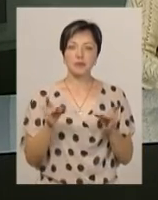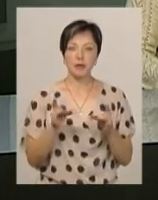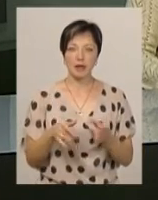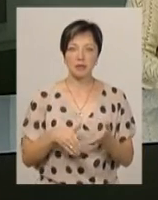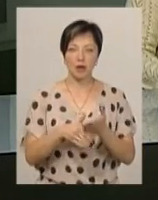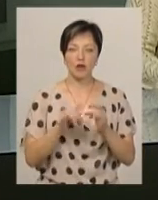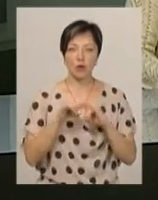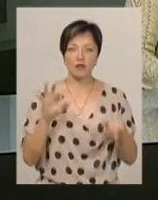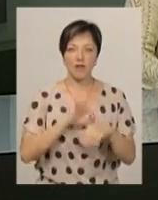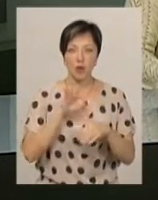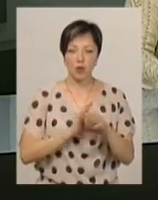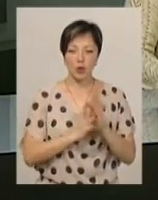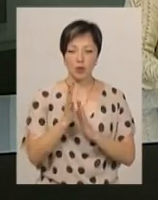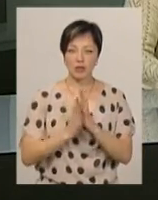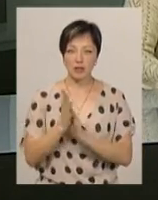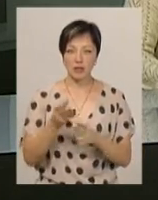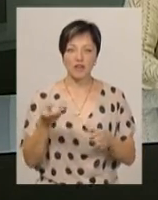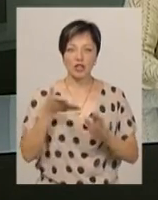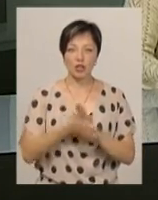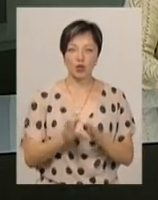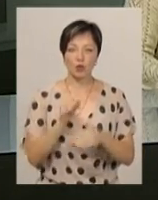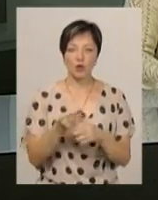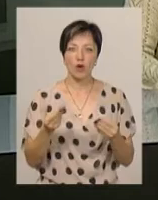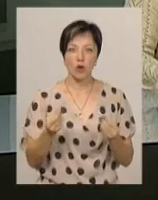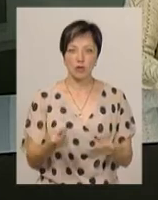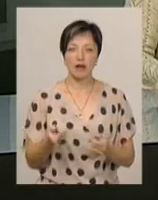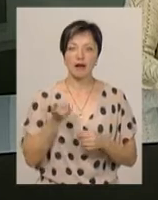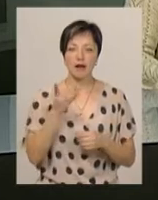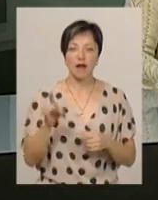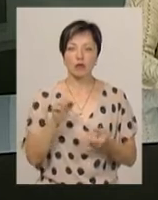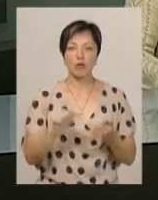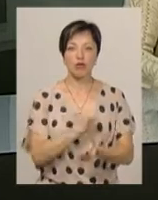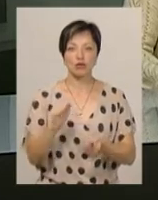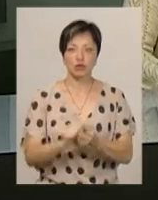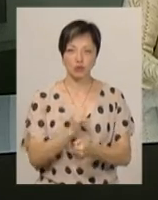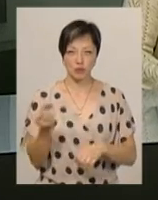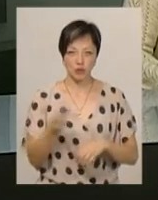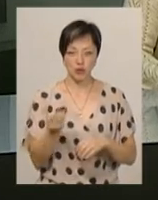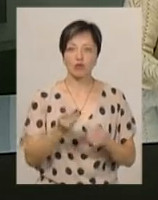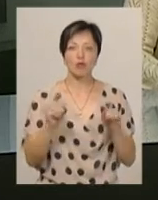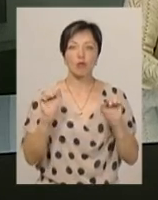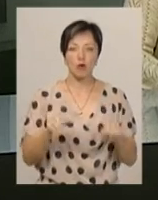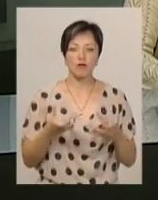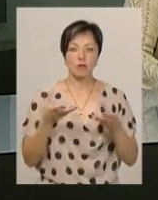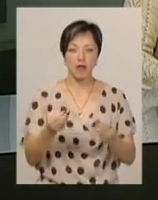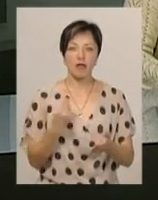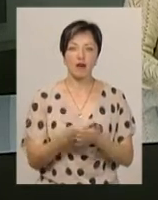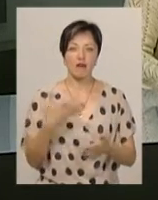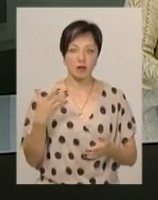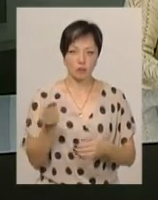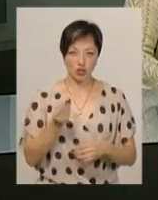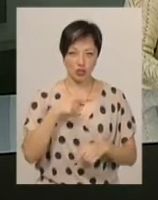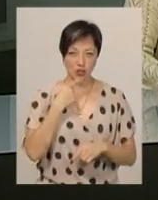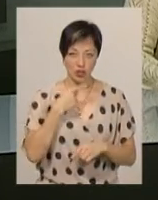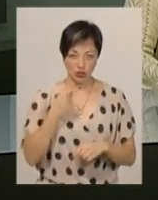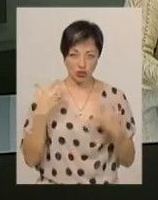розвитку хороб рослин, а аграрії витрачають додаткові гроші на кількоразове просушування збіжжя. Що може вплинути на вартість пшениці,